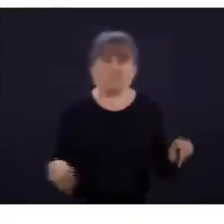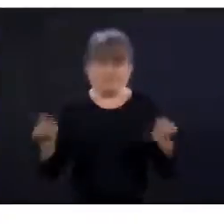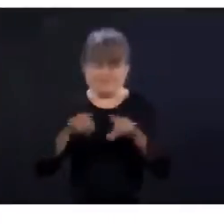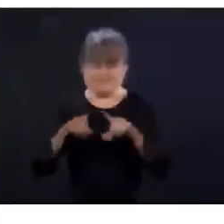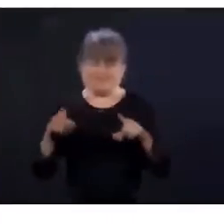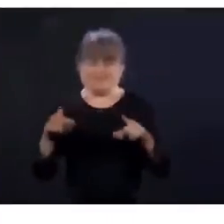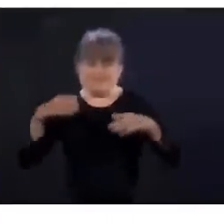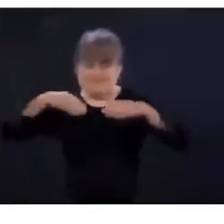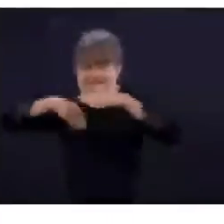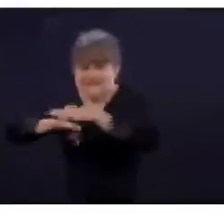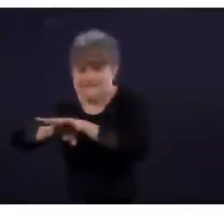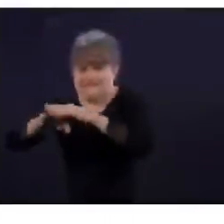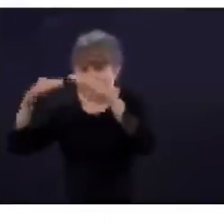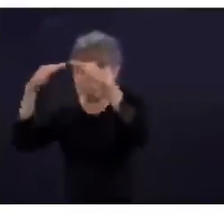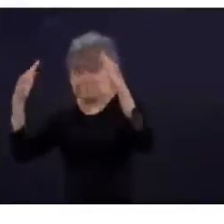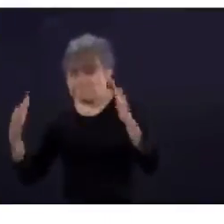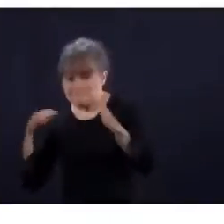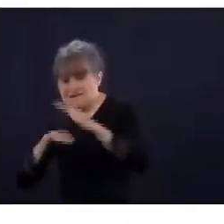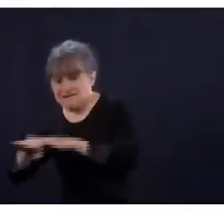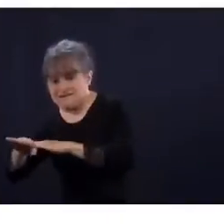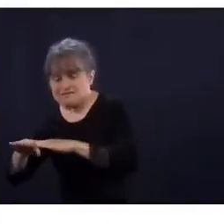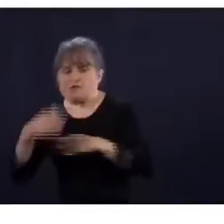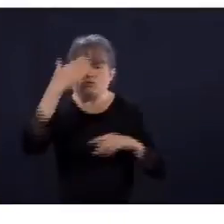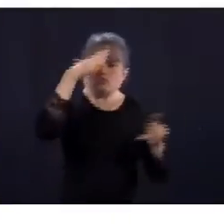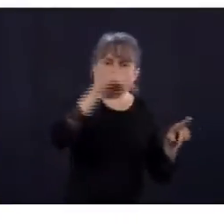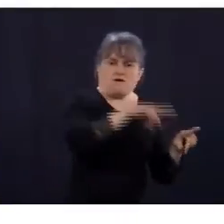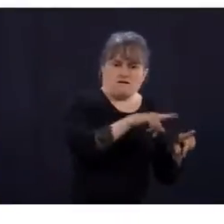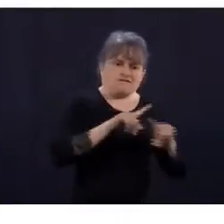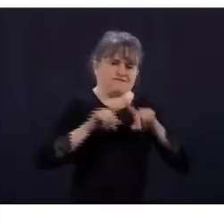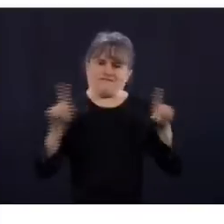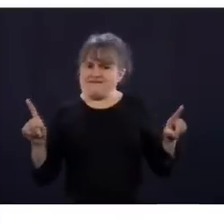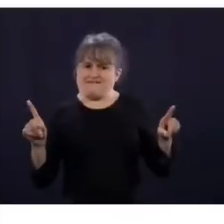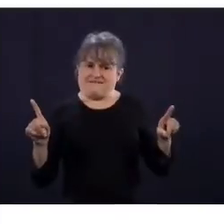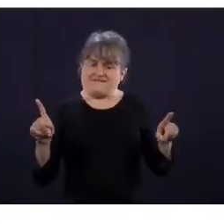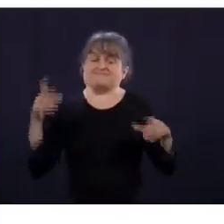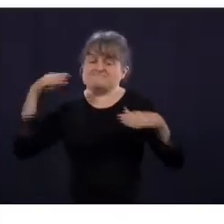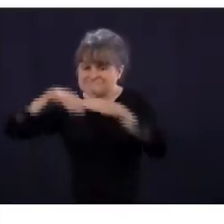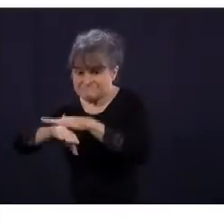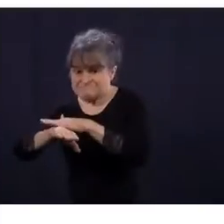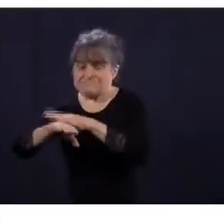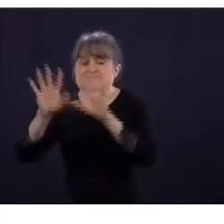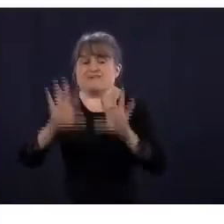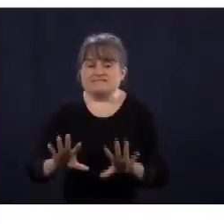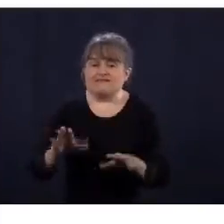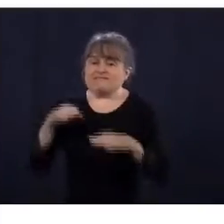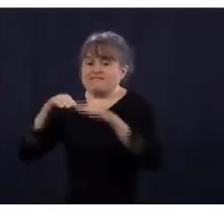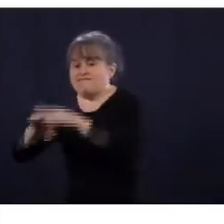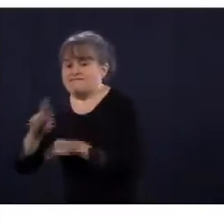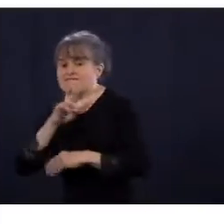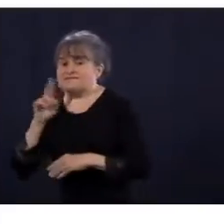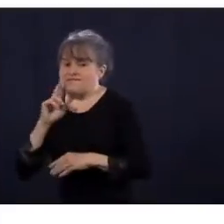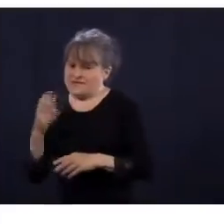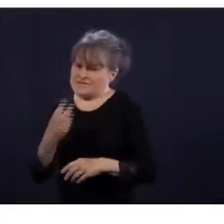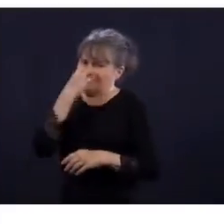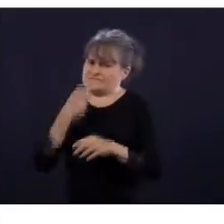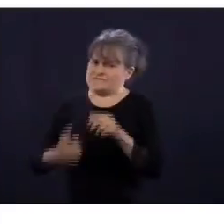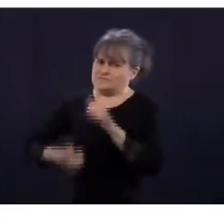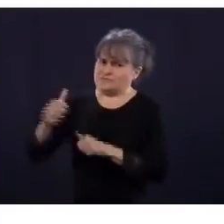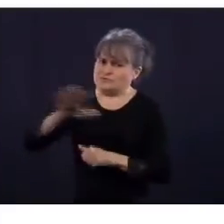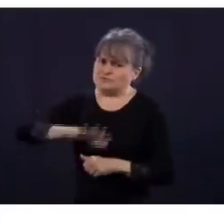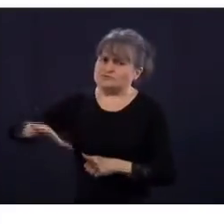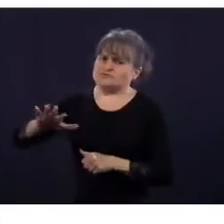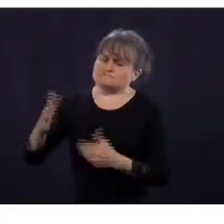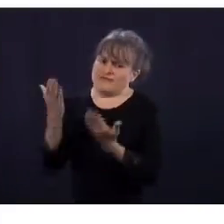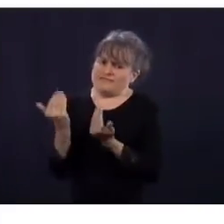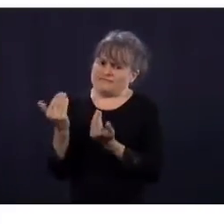Quand ça sera le temps de réouvrir, on va essayer de les aider financièrement. Mais c'est vrai que pour l'instant, à court terme, on ne prévoit pas